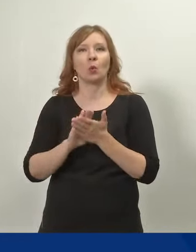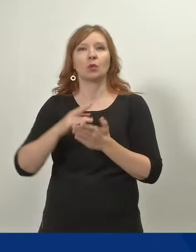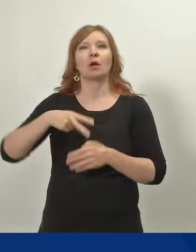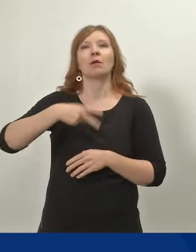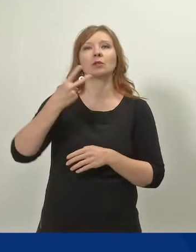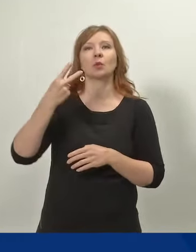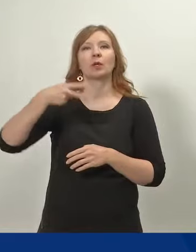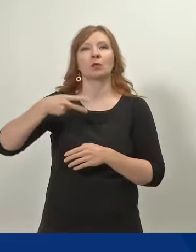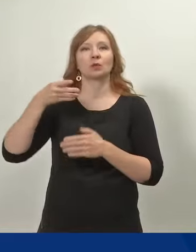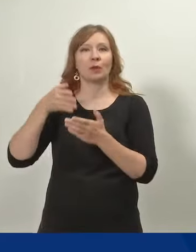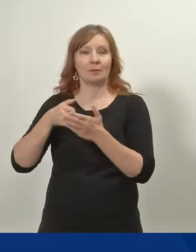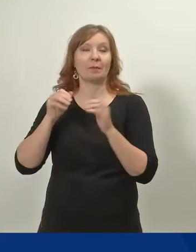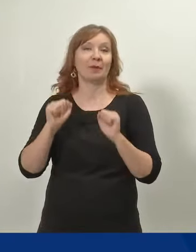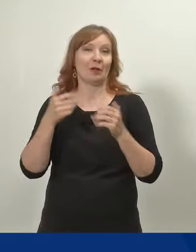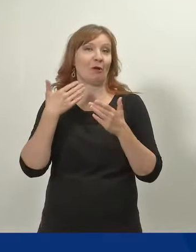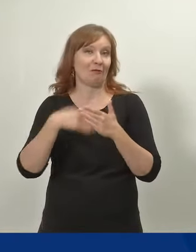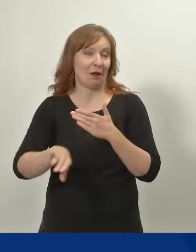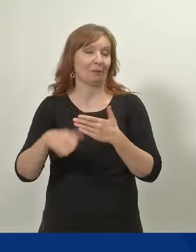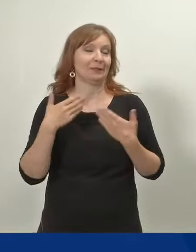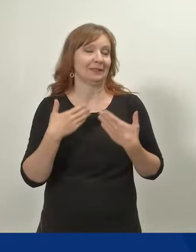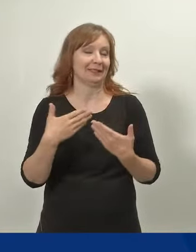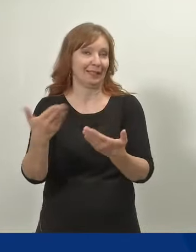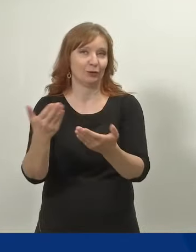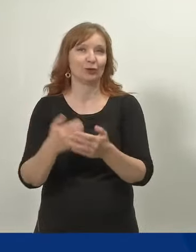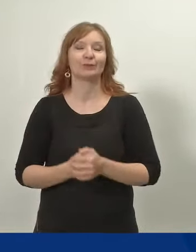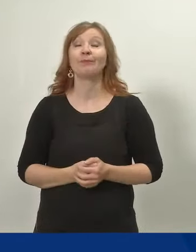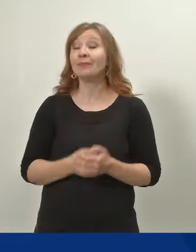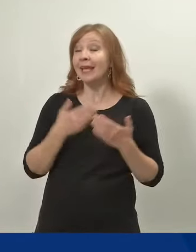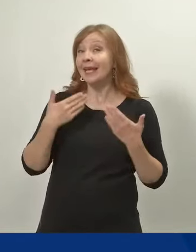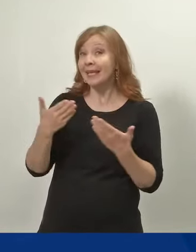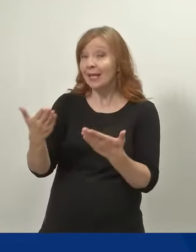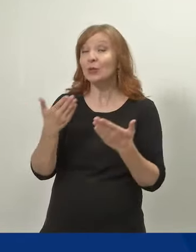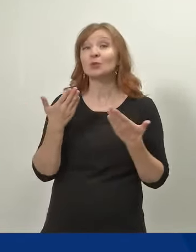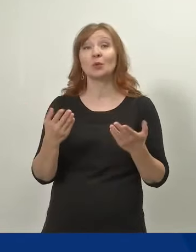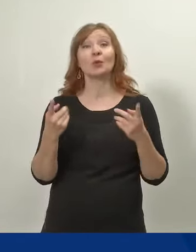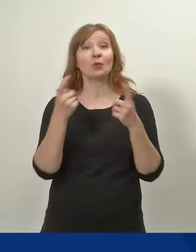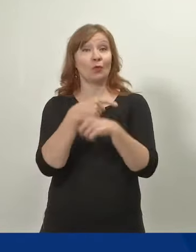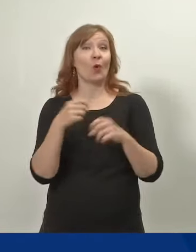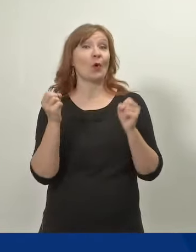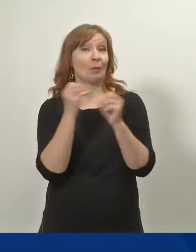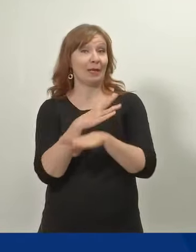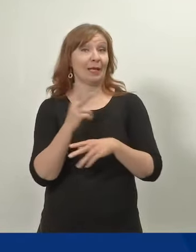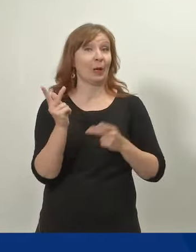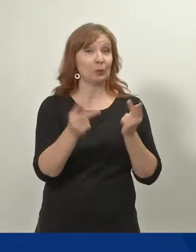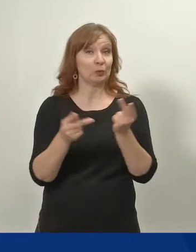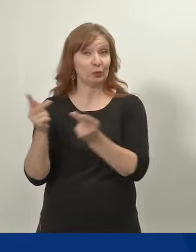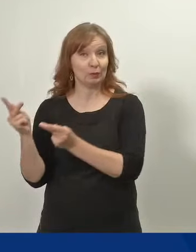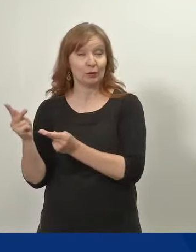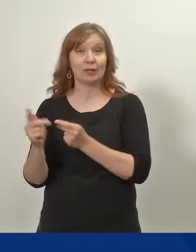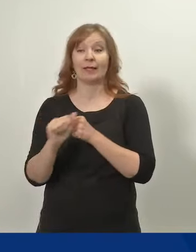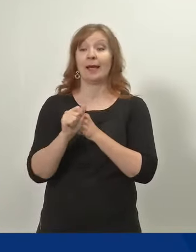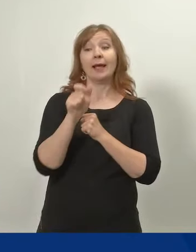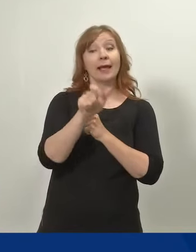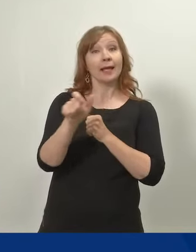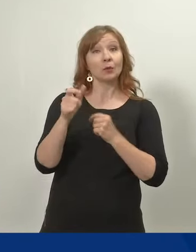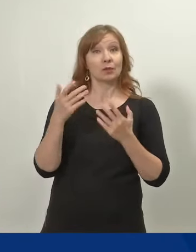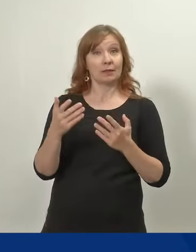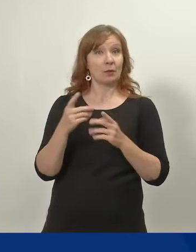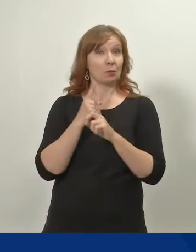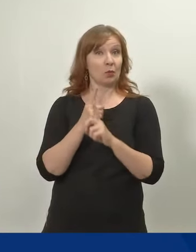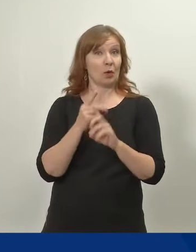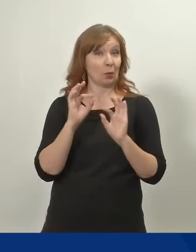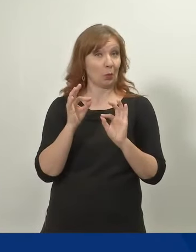mennissä. Kiitoksia. Kiitos. Ja nyt on median kysymysten aika. Median edustajat ovat mukana tässä